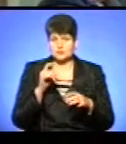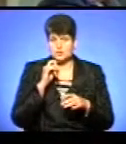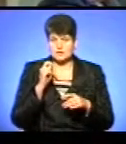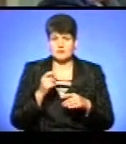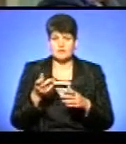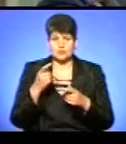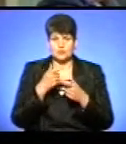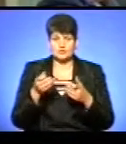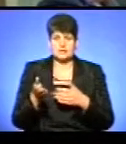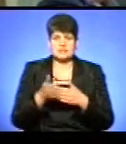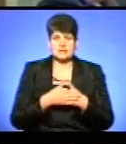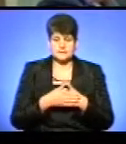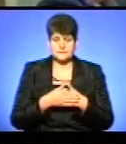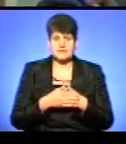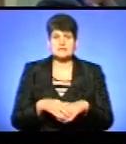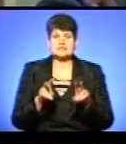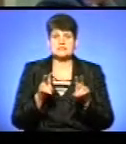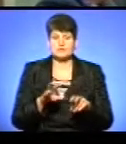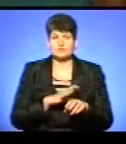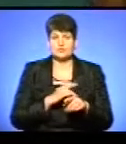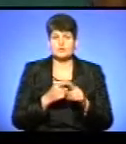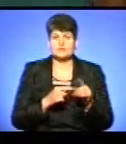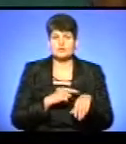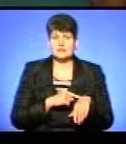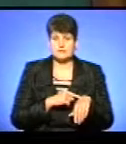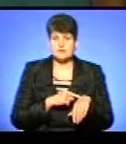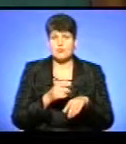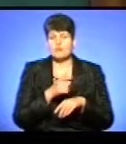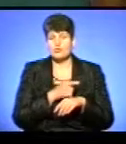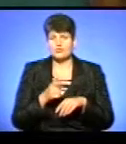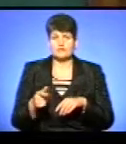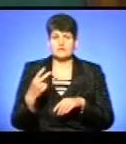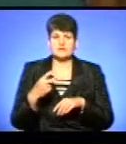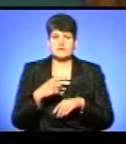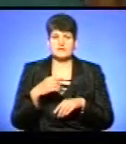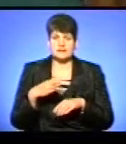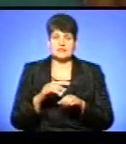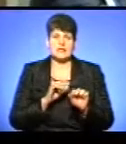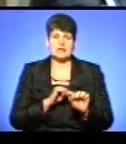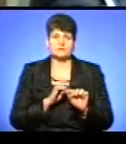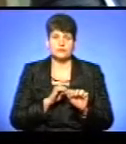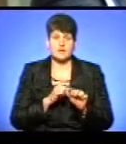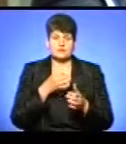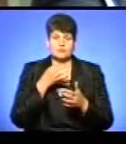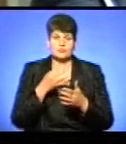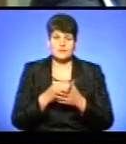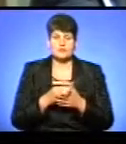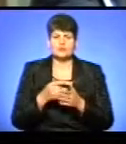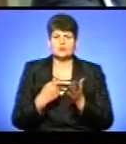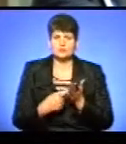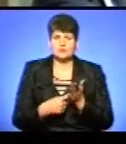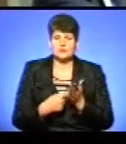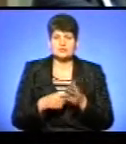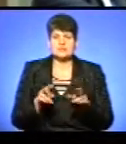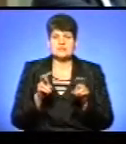відкритим». Засідання тривало півгодини. Упродовж 20 хвилин адвокат відповідачі Василь Багрій доводив, що